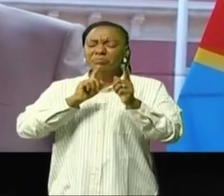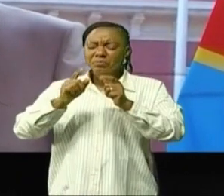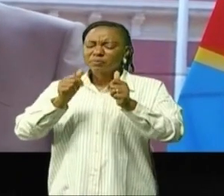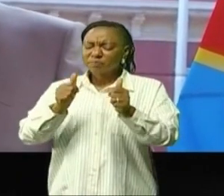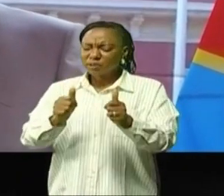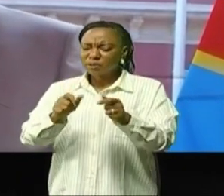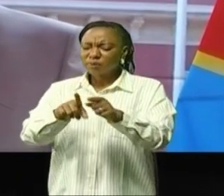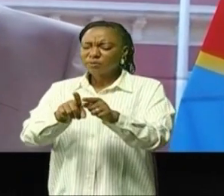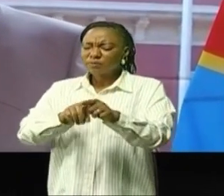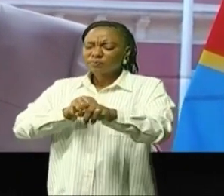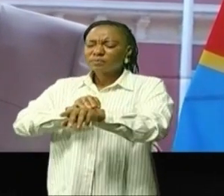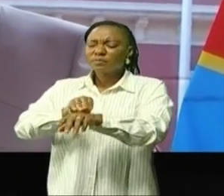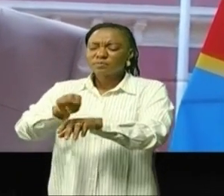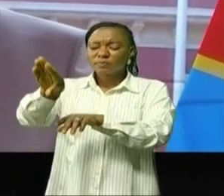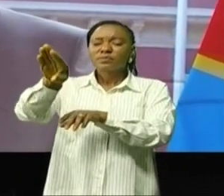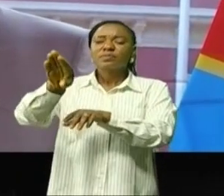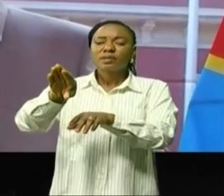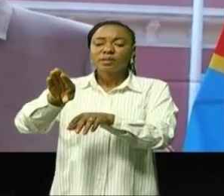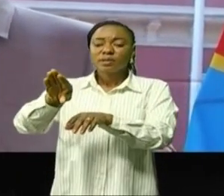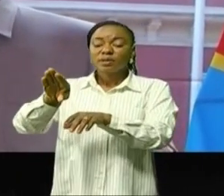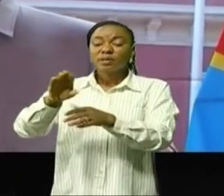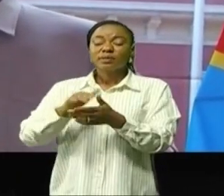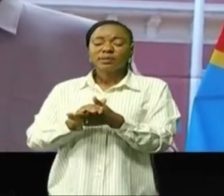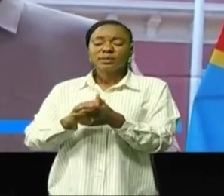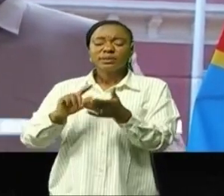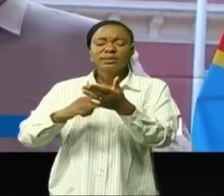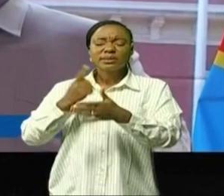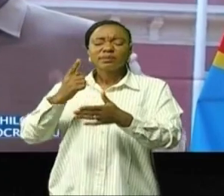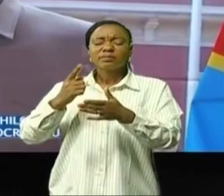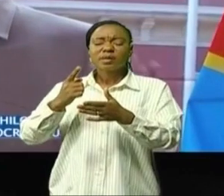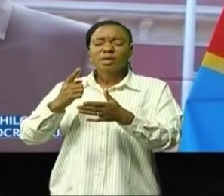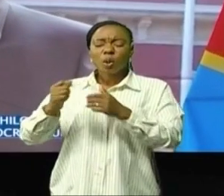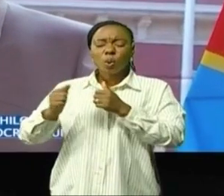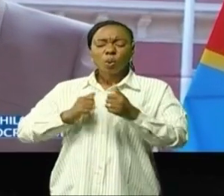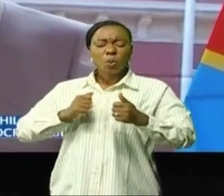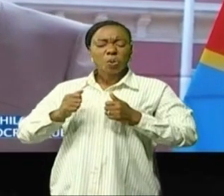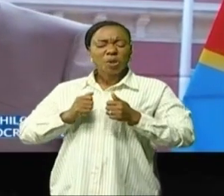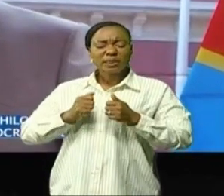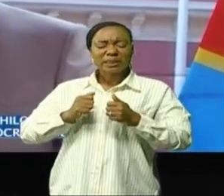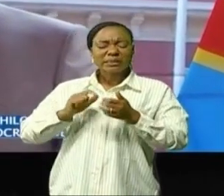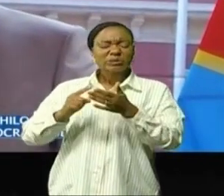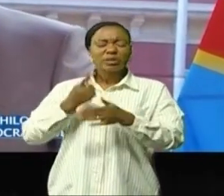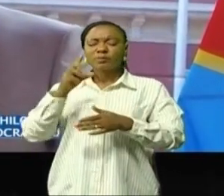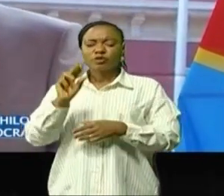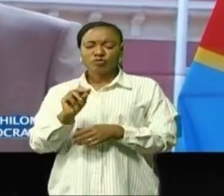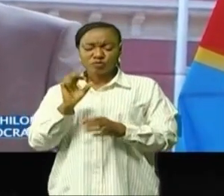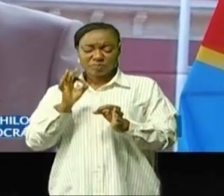envoyer un signal fort, non seulement au Rwanda seul, mais à tous nos voisins, à toute la région,